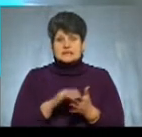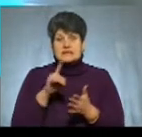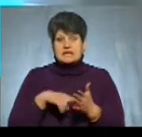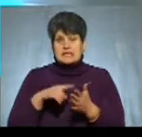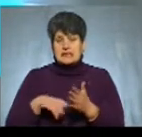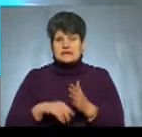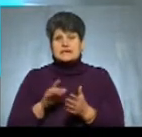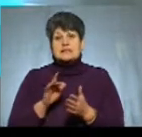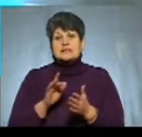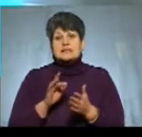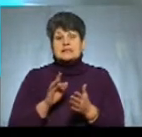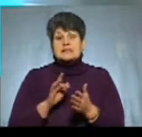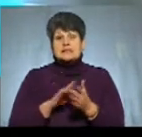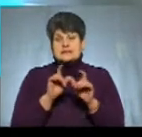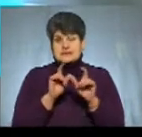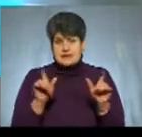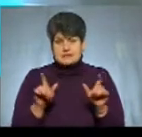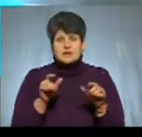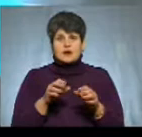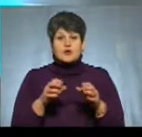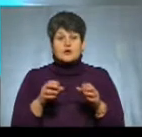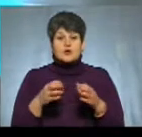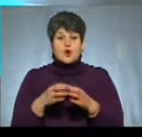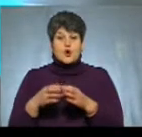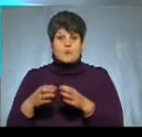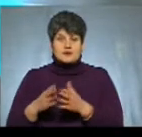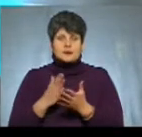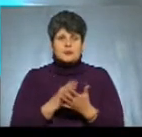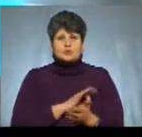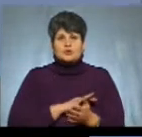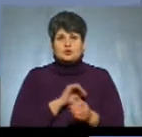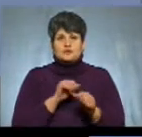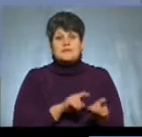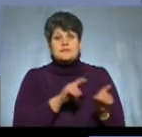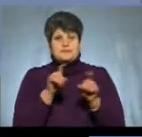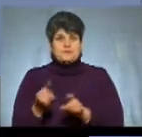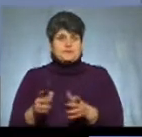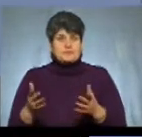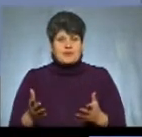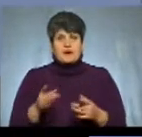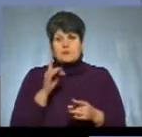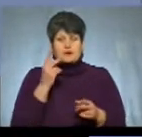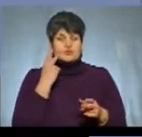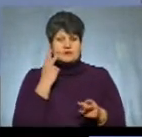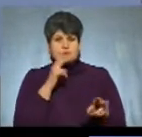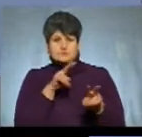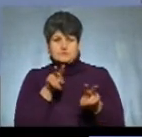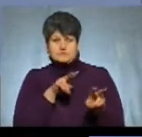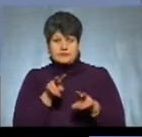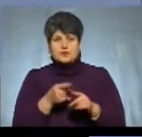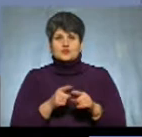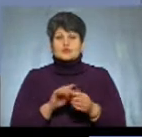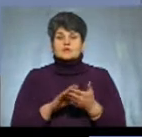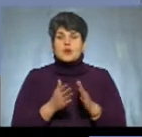громади матимуть можливість вже юридично закріпити свої переходи. Але ми постійно моніторимо ту ситуацію, ми